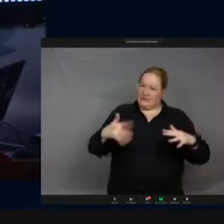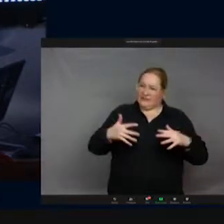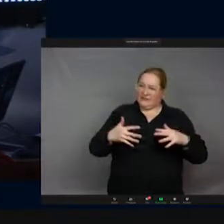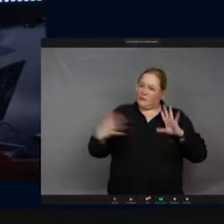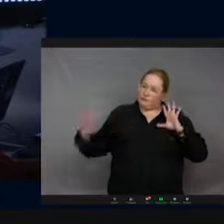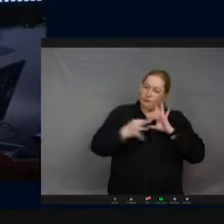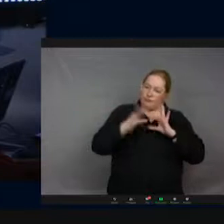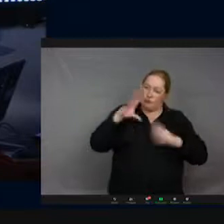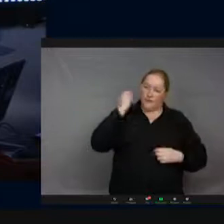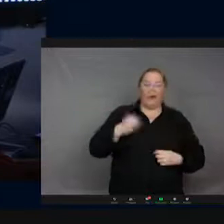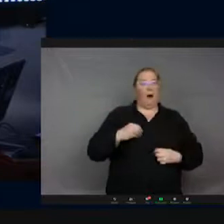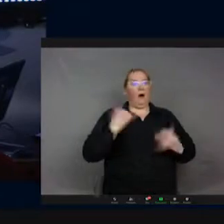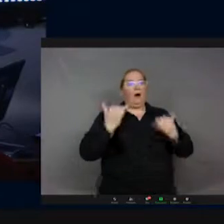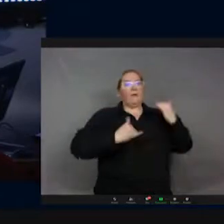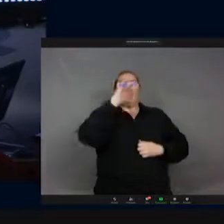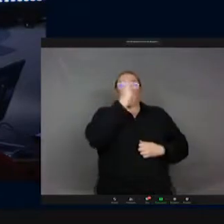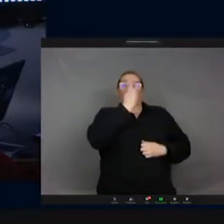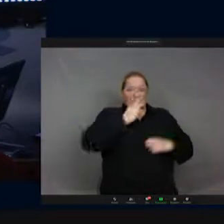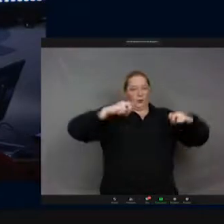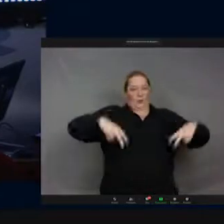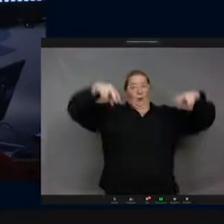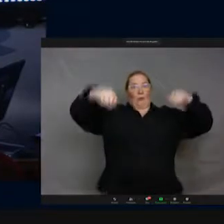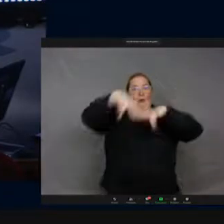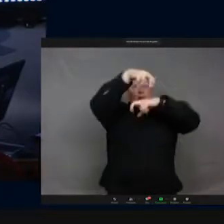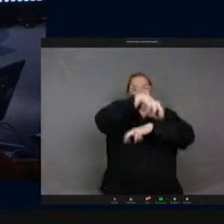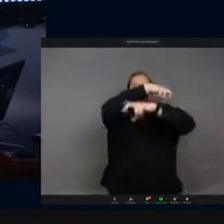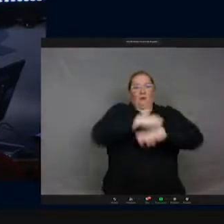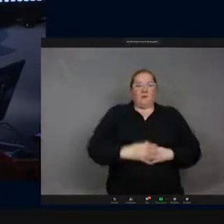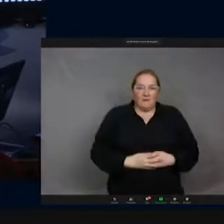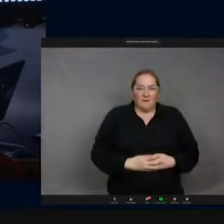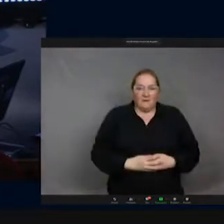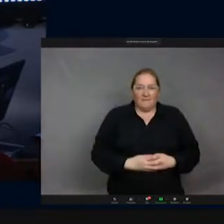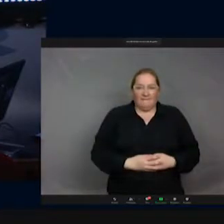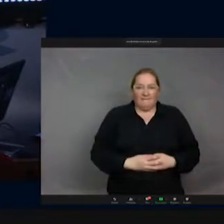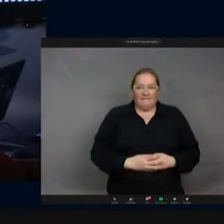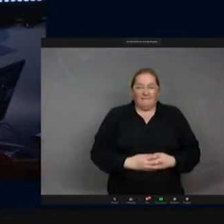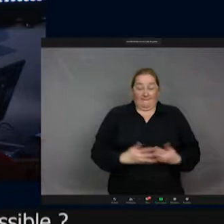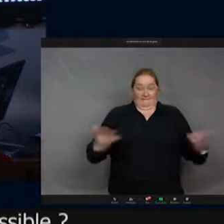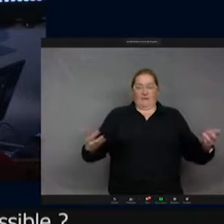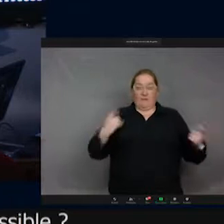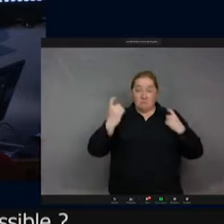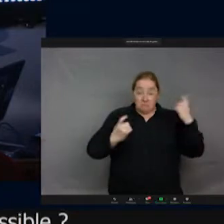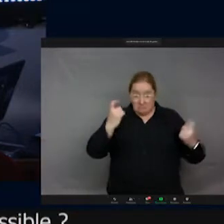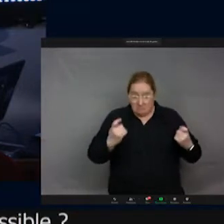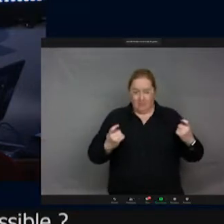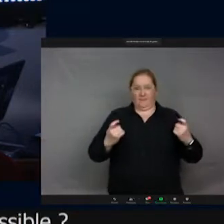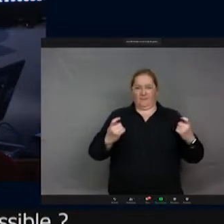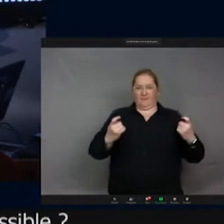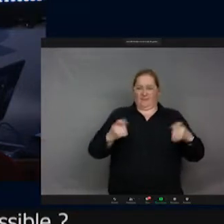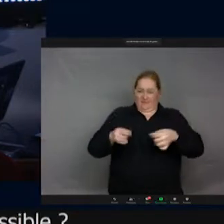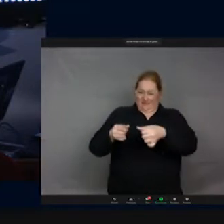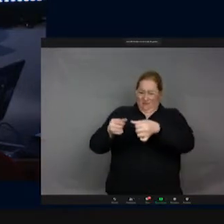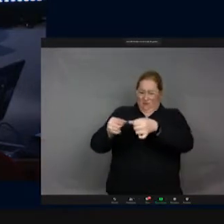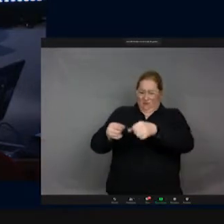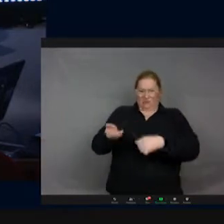cirques de puces ? Alors, oui, alors, est-ce que l'individu puce était... Oui, c'est ça qui est dingue,